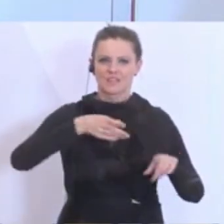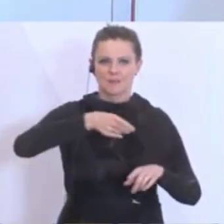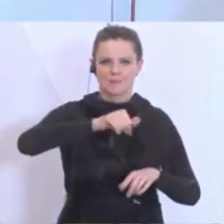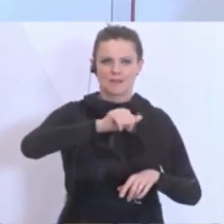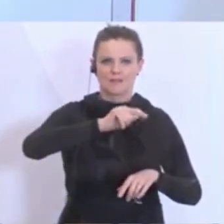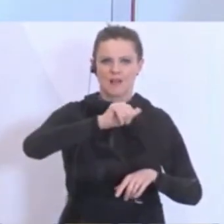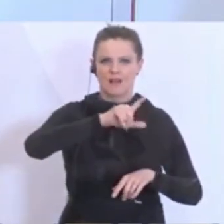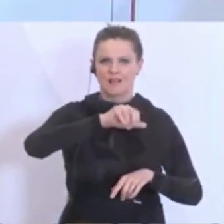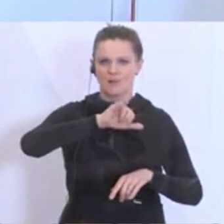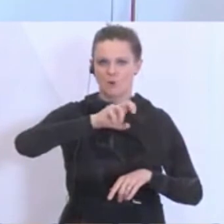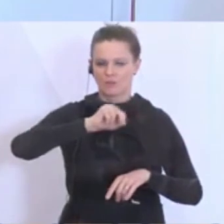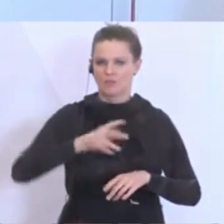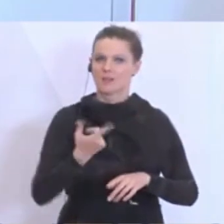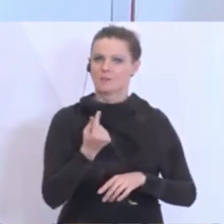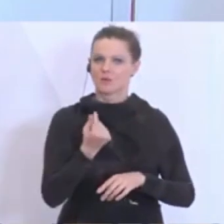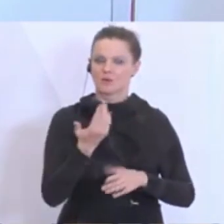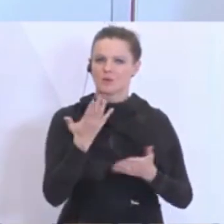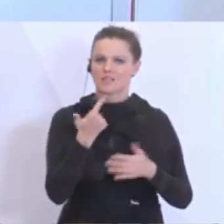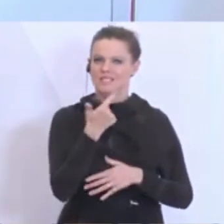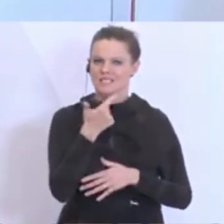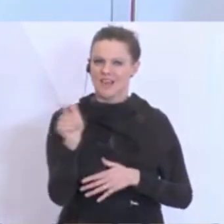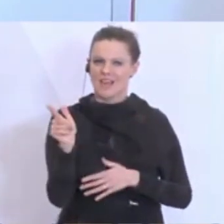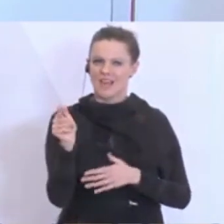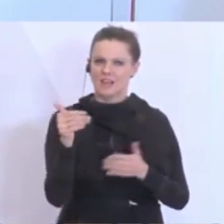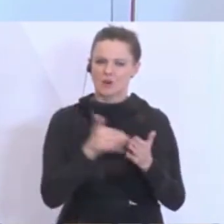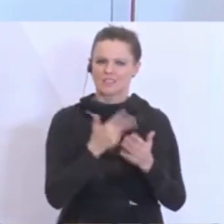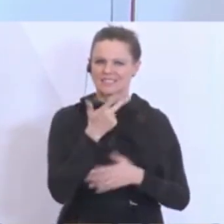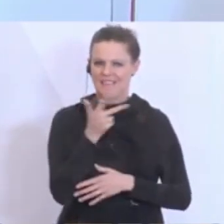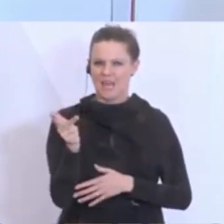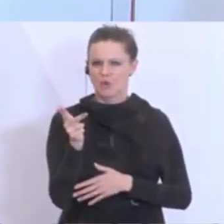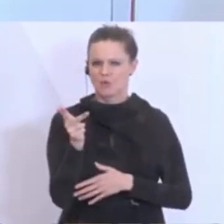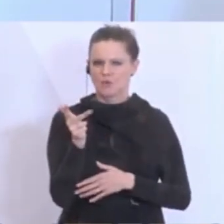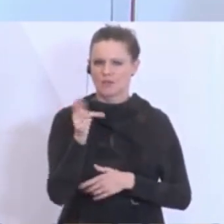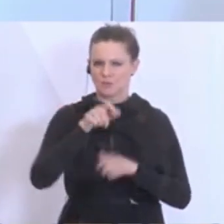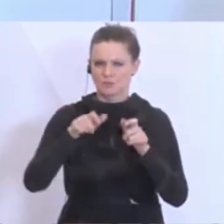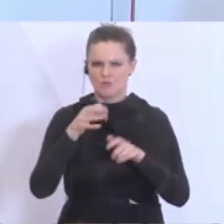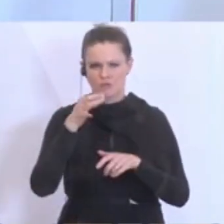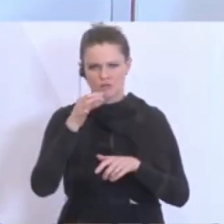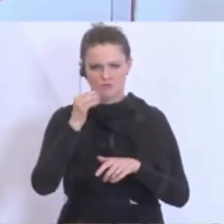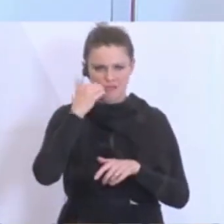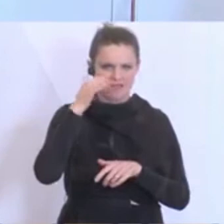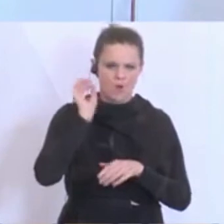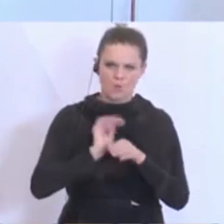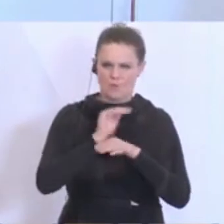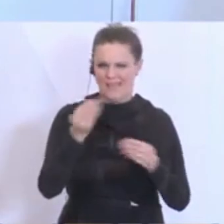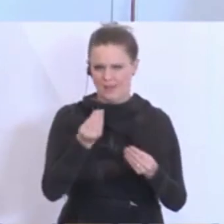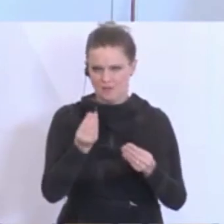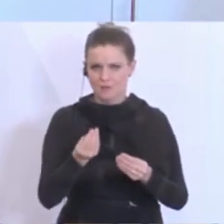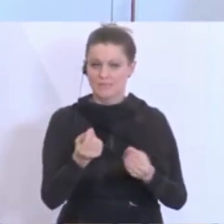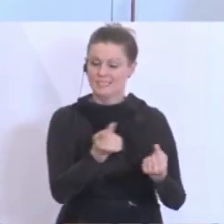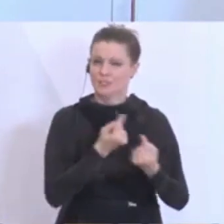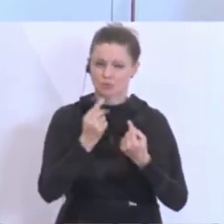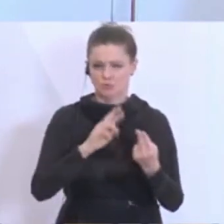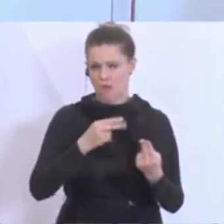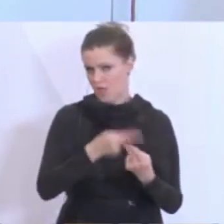entspricht in etwa eben 2.300, etwas über 2.300 Mann, Frau. Aber das ist an lageangepasster